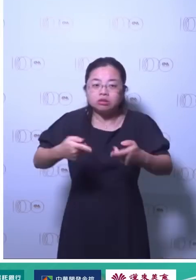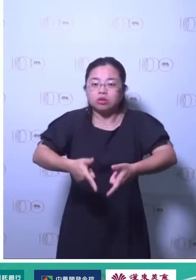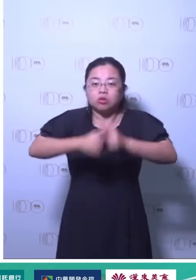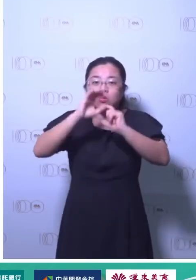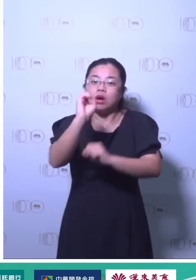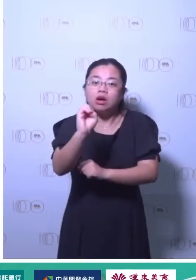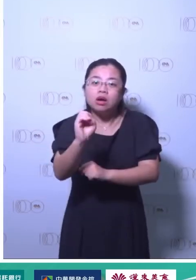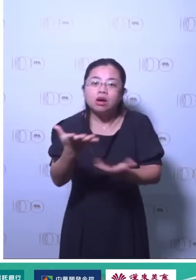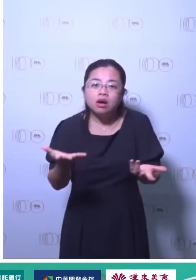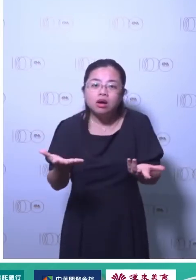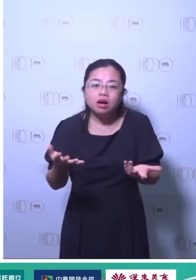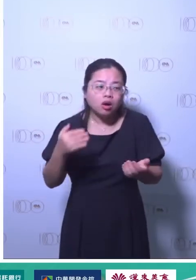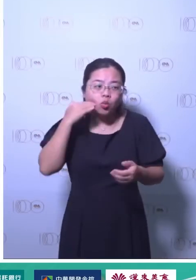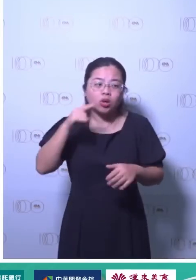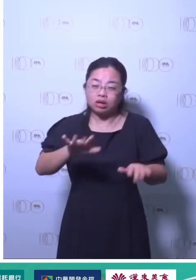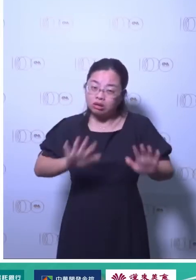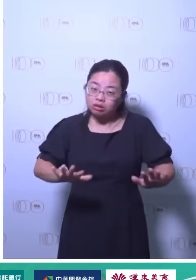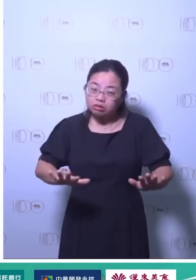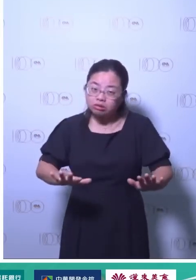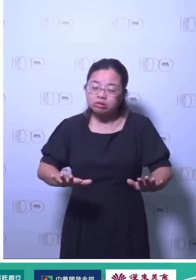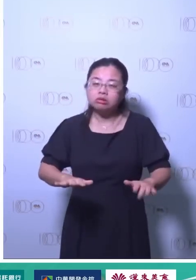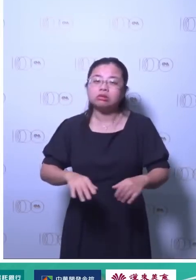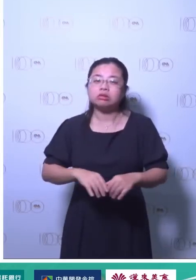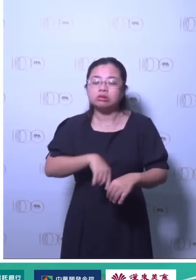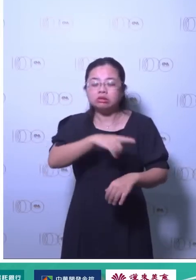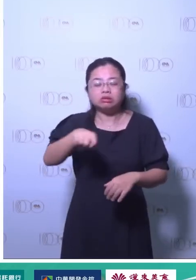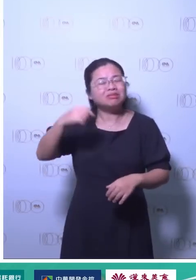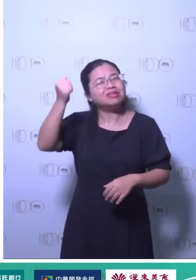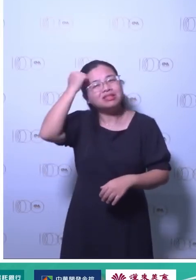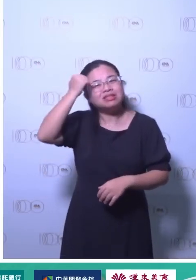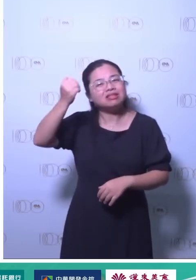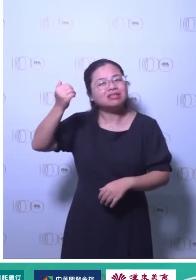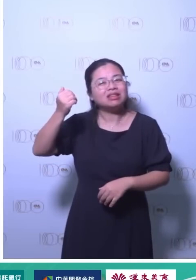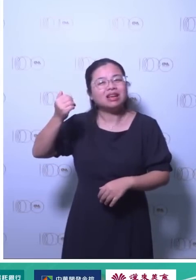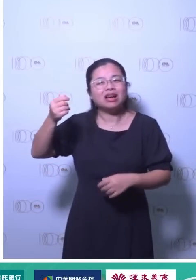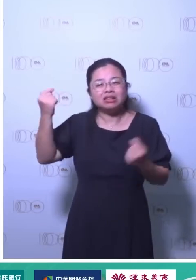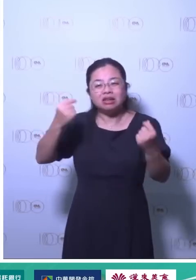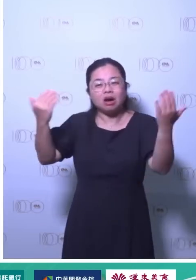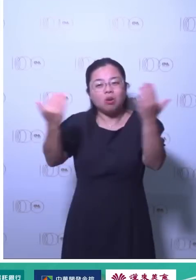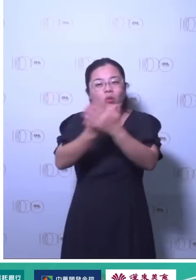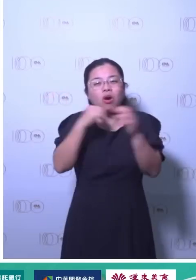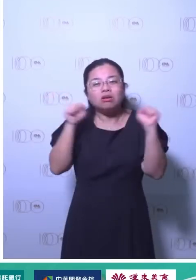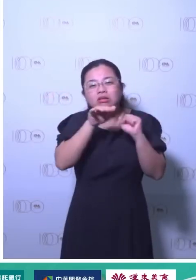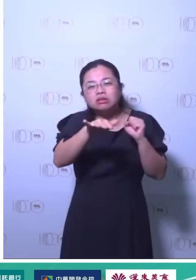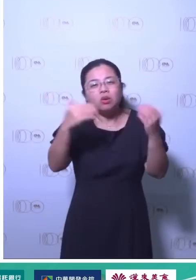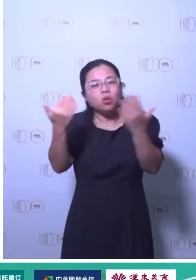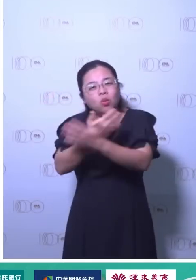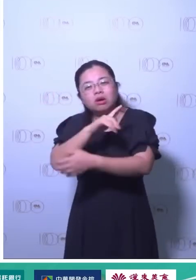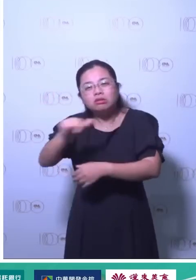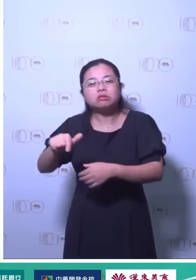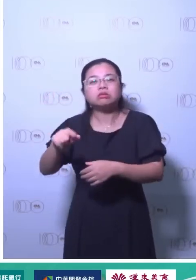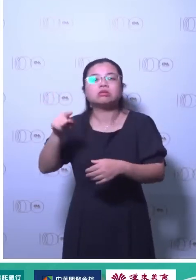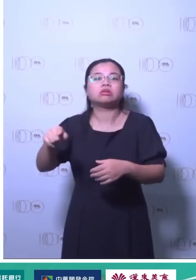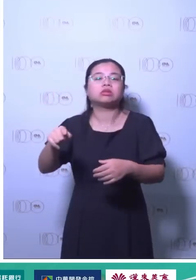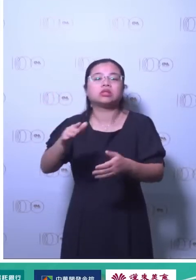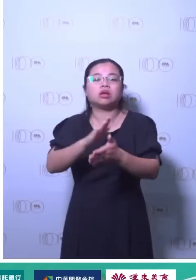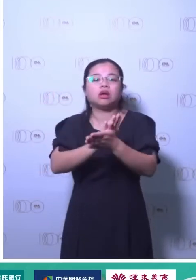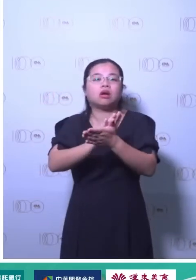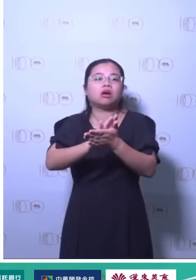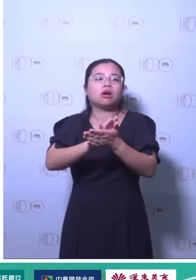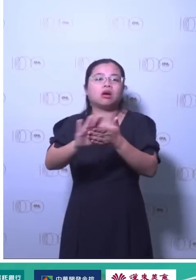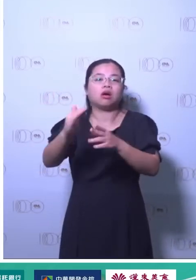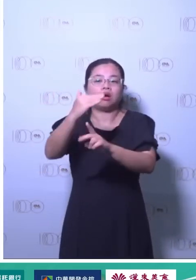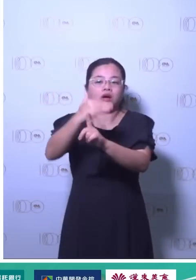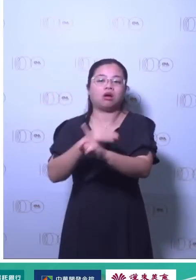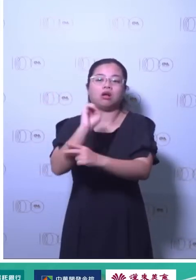不管灯管冷气什么东西都换换完之后你只要用它你就排碳你只是排得少所以你怎么去